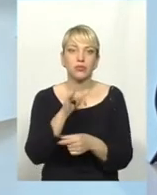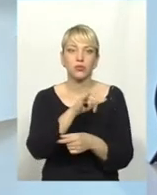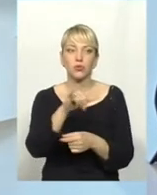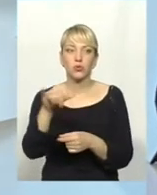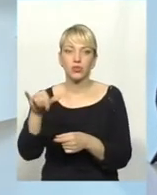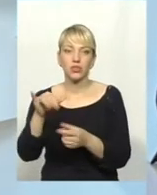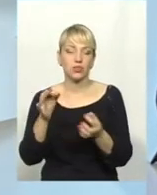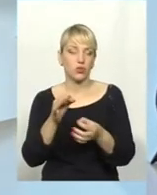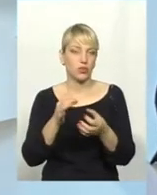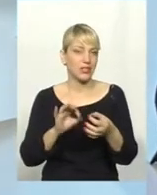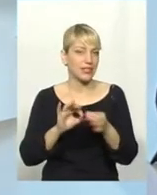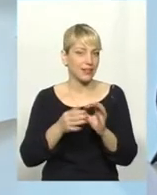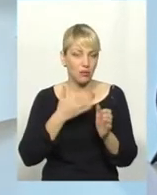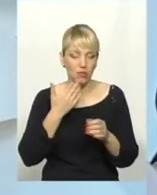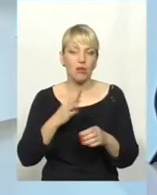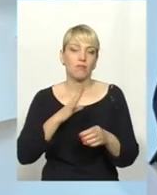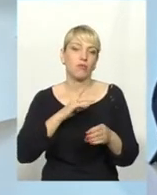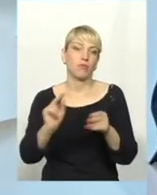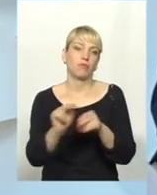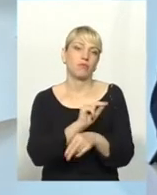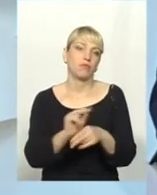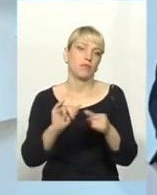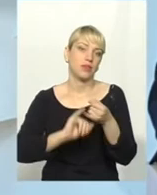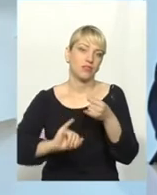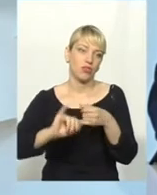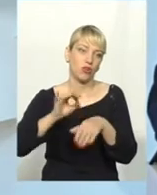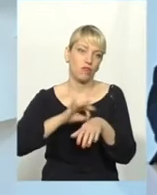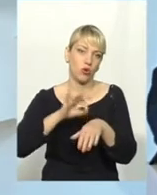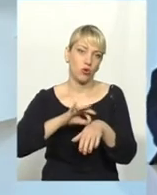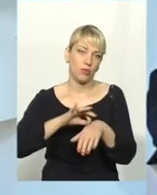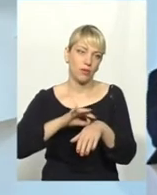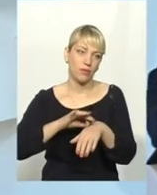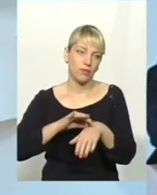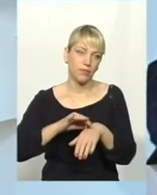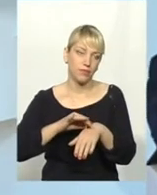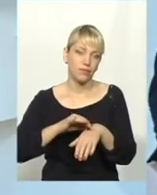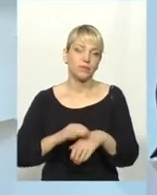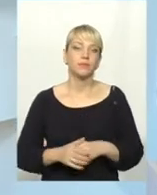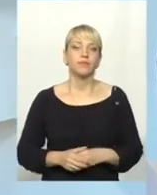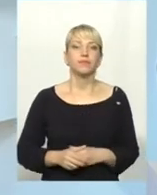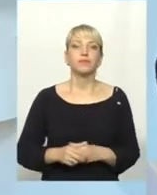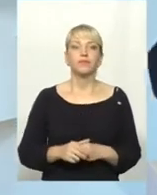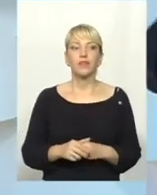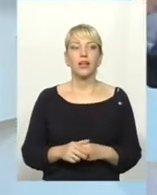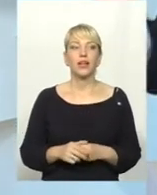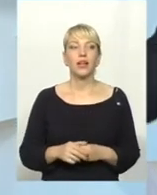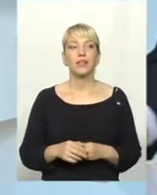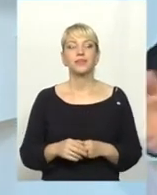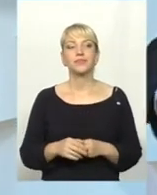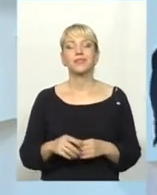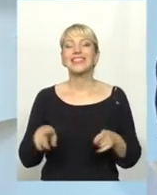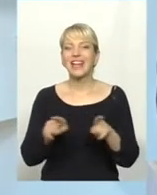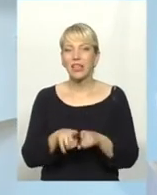нічого складного, вони були вилікувані, перестали лягати кожен час так. І таких історій дуже